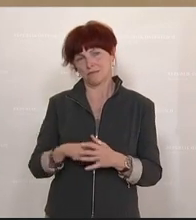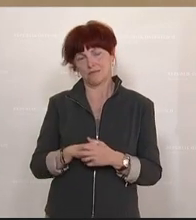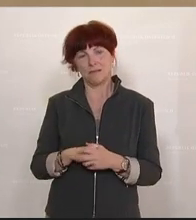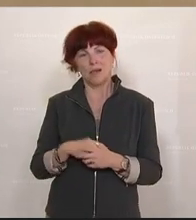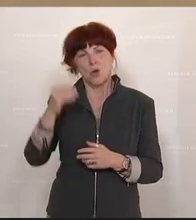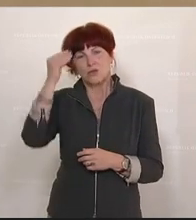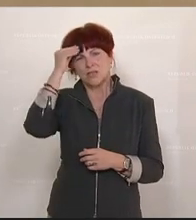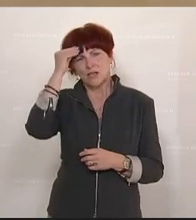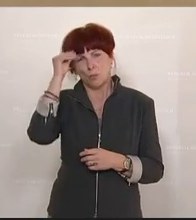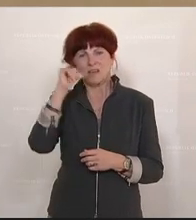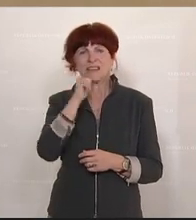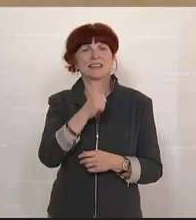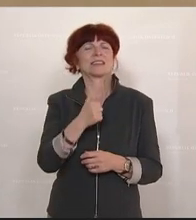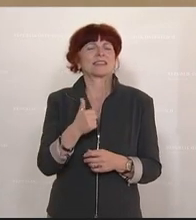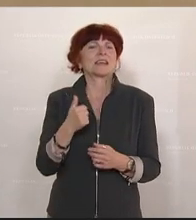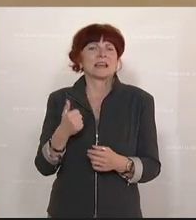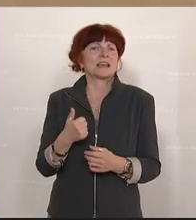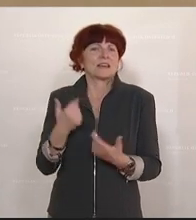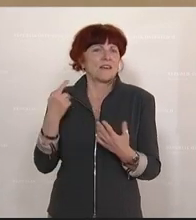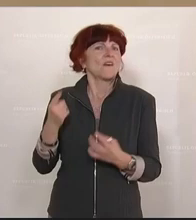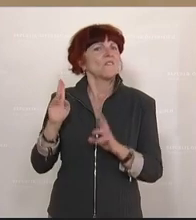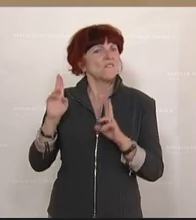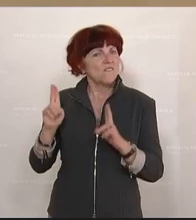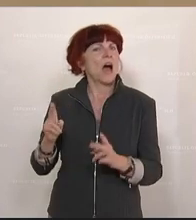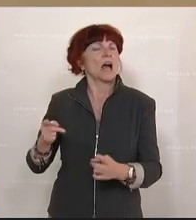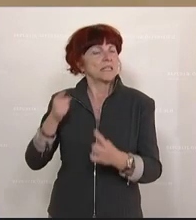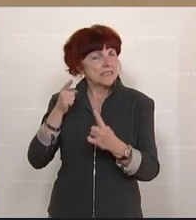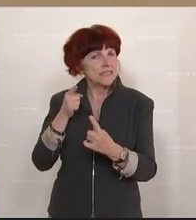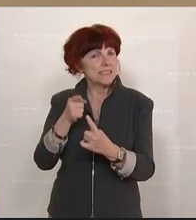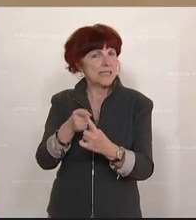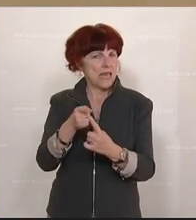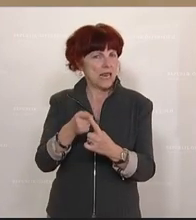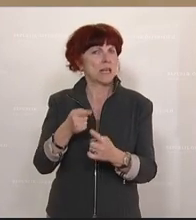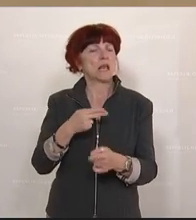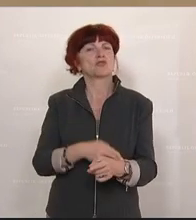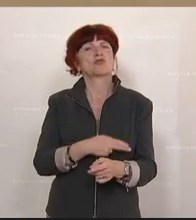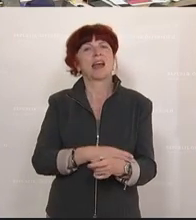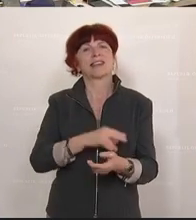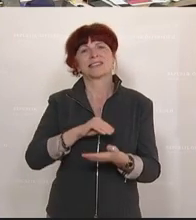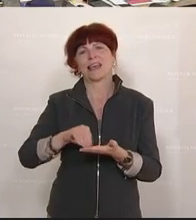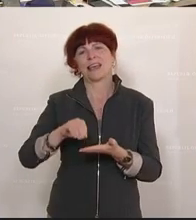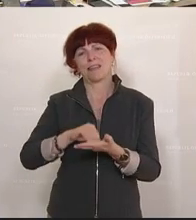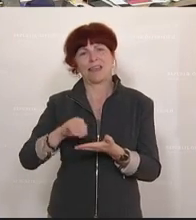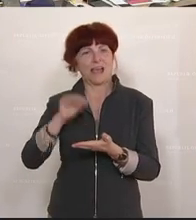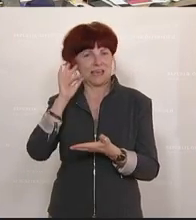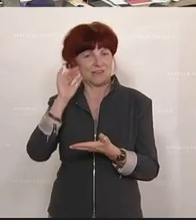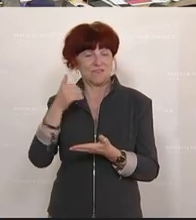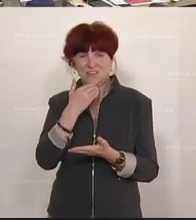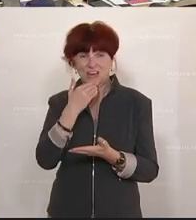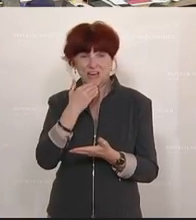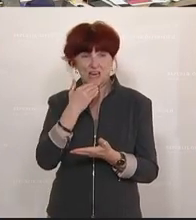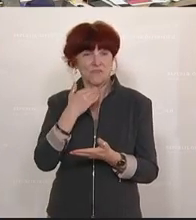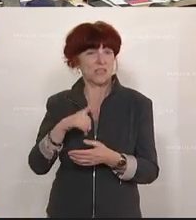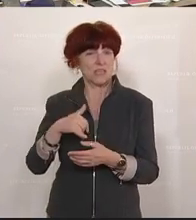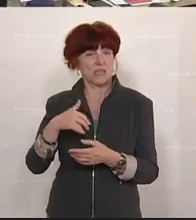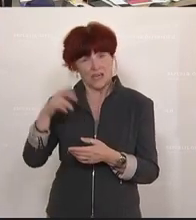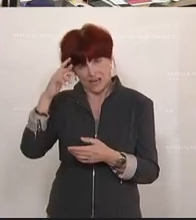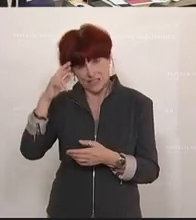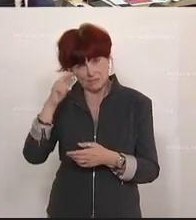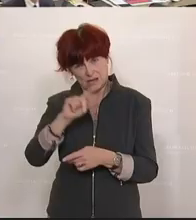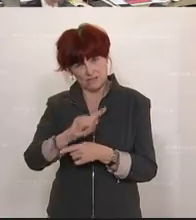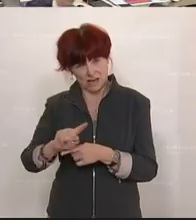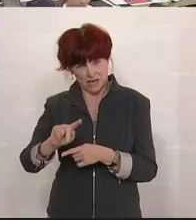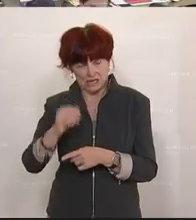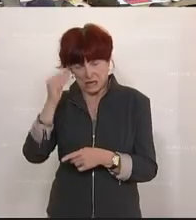Ihre Absicht war, Frau Staatssekretärin, und ich glaube auch, dass Sie es in Zukunft wieder besser machen werden. Oder ich hoffe es jedenfalls.